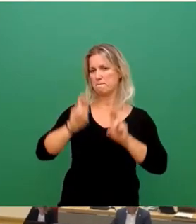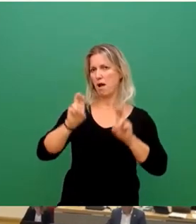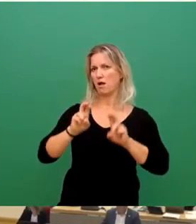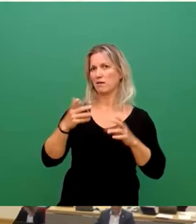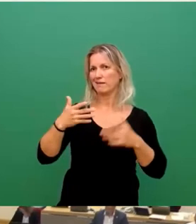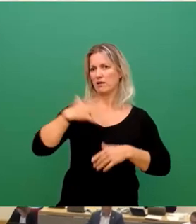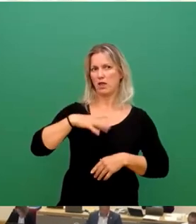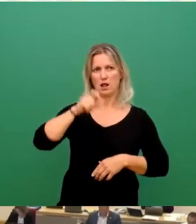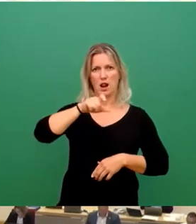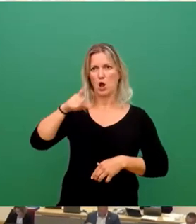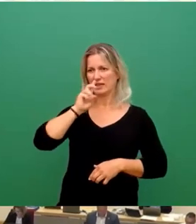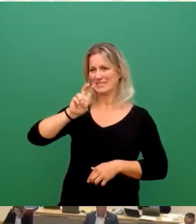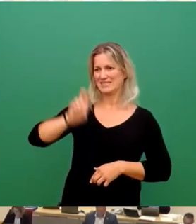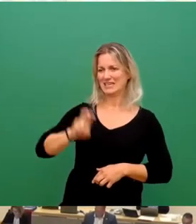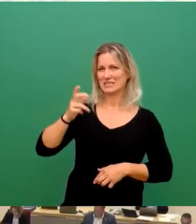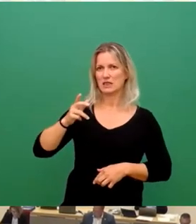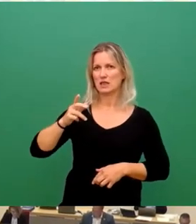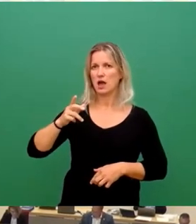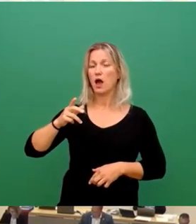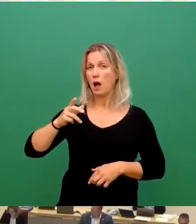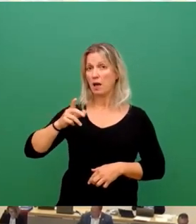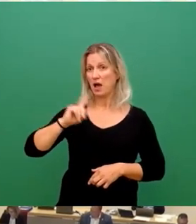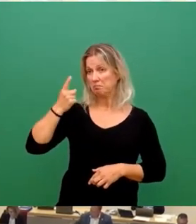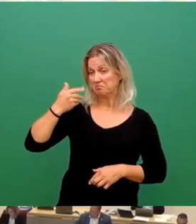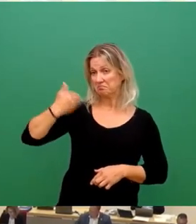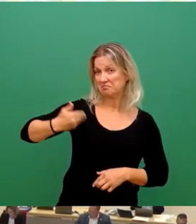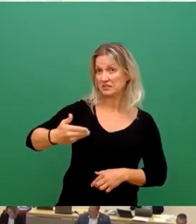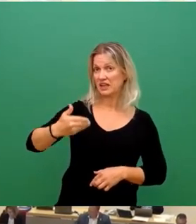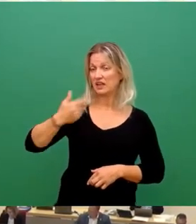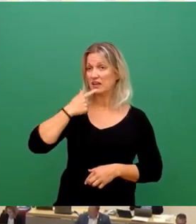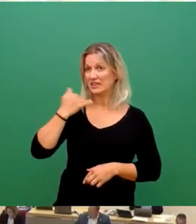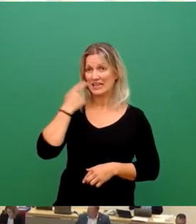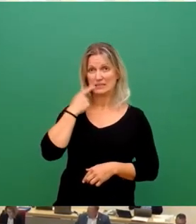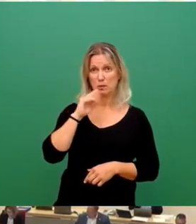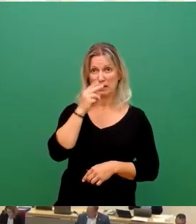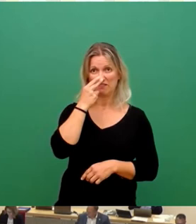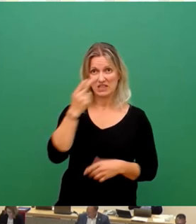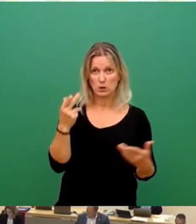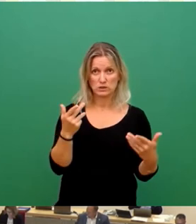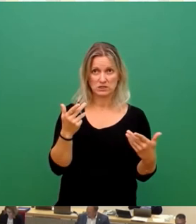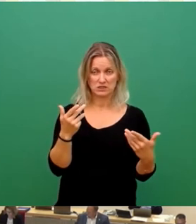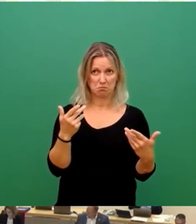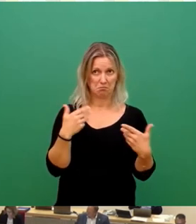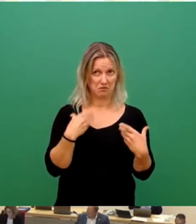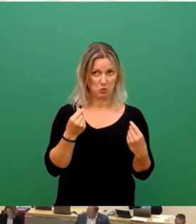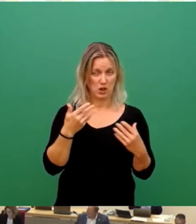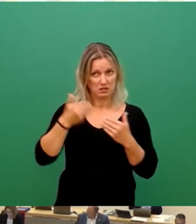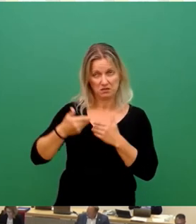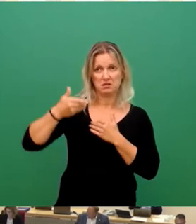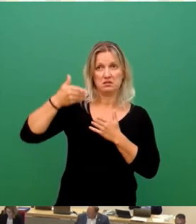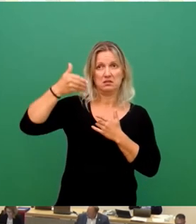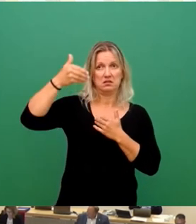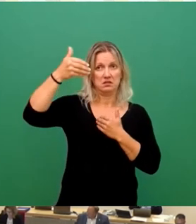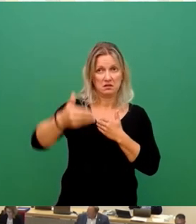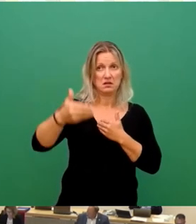sitzen, dass der Turnus, wo ich nicht weiß, wie der Turnus im Moment ist, mir scheint der sehr weit auseinander zu liegen, aber wenn es